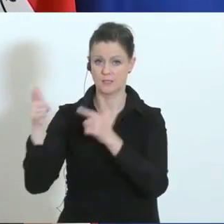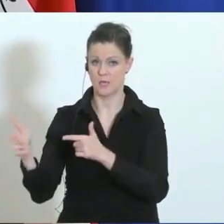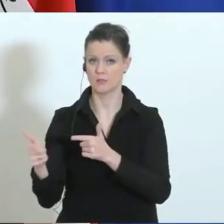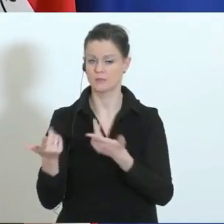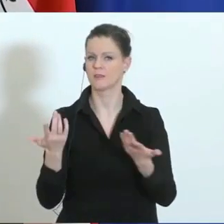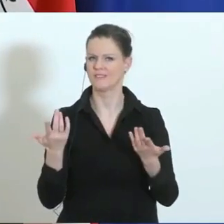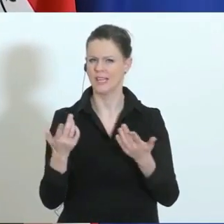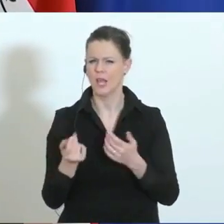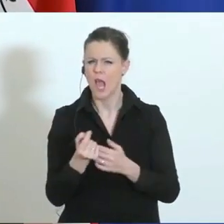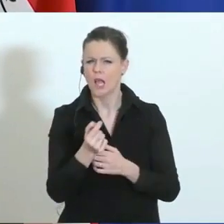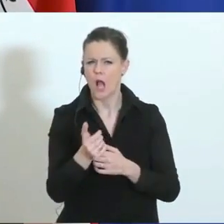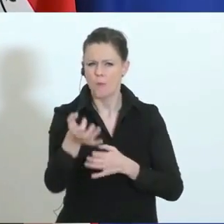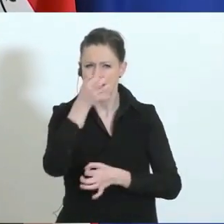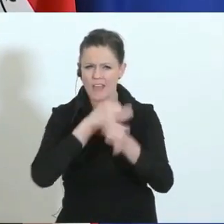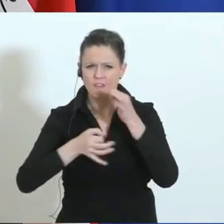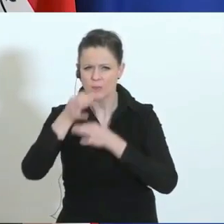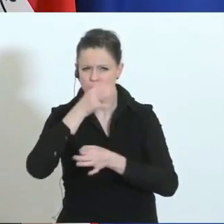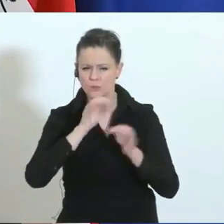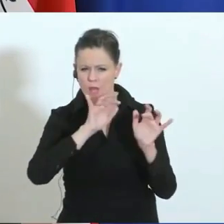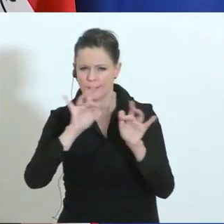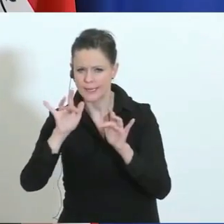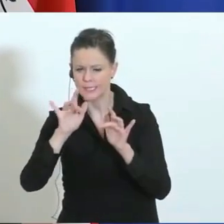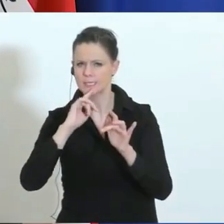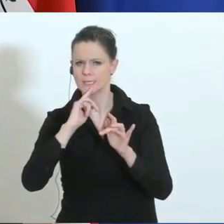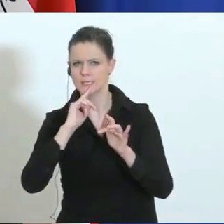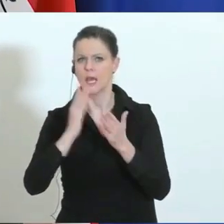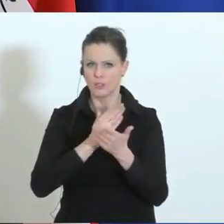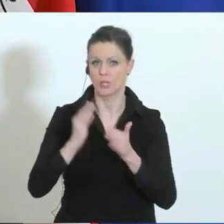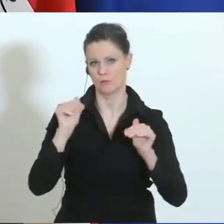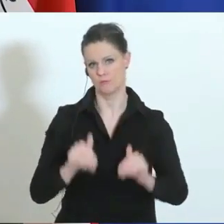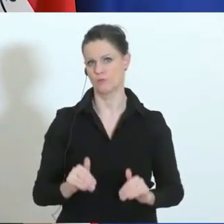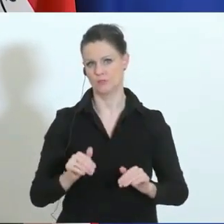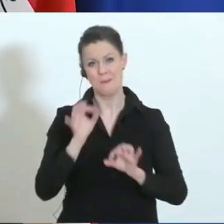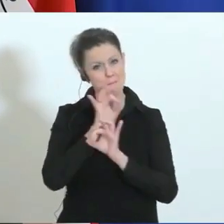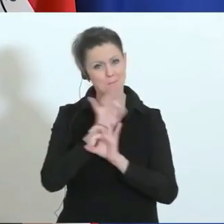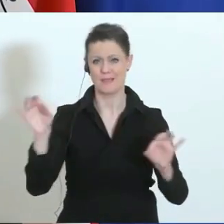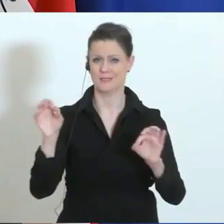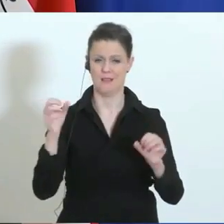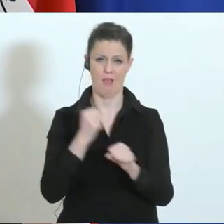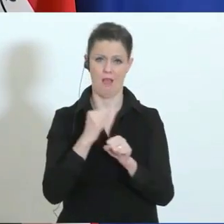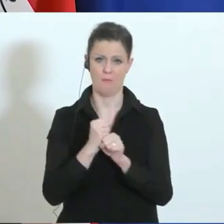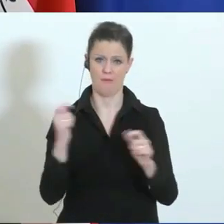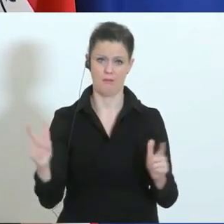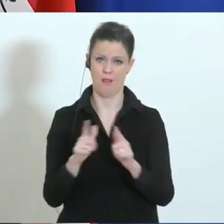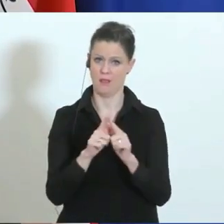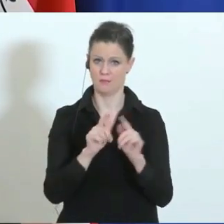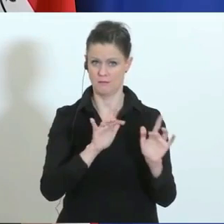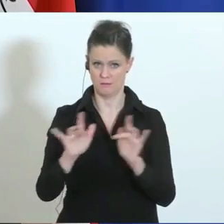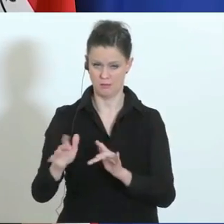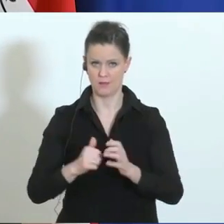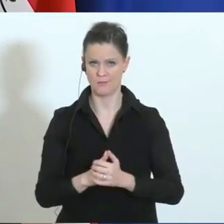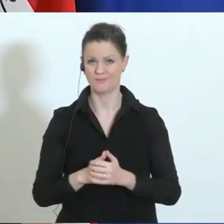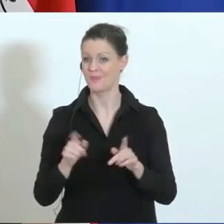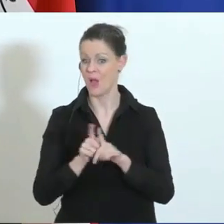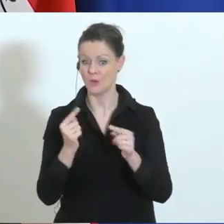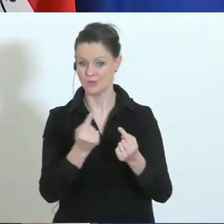auch mit wenigen Informationen, Entscheidungen zu treffen, ihr Bestes geben. Gleichzeitig ist in einer Beurteilung der Lage dann immer auch